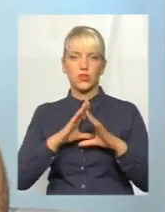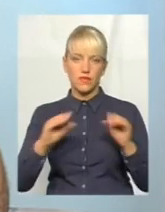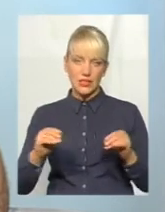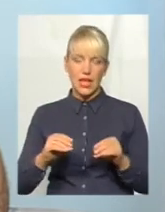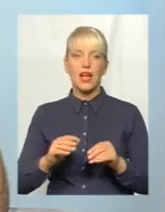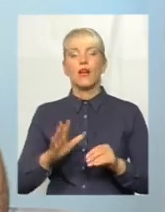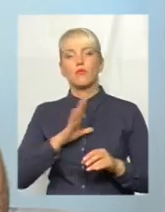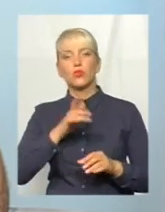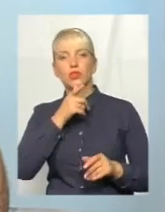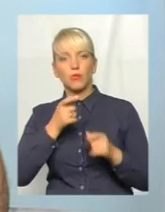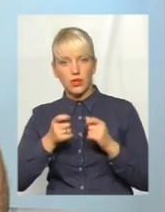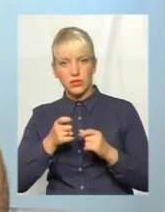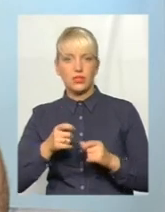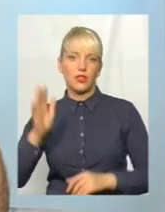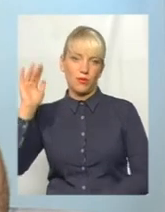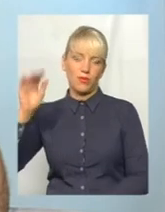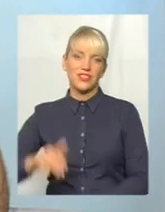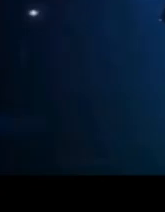Будьте обачні. На все добре.